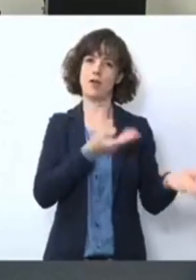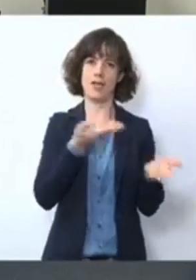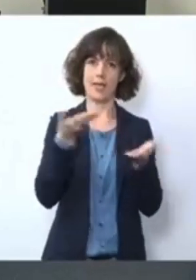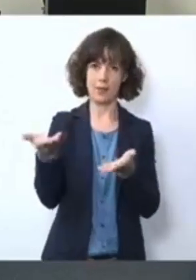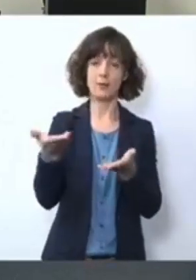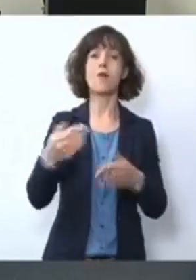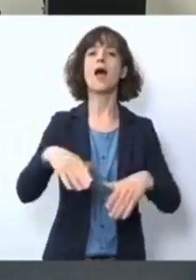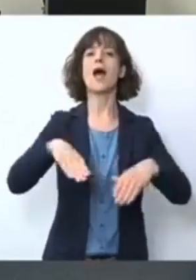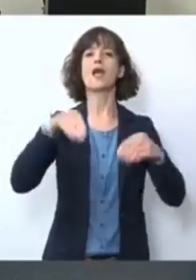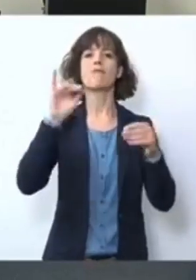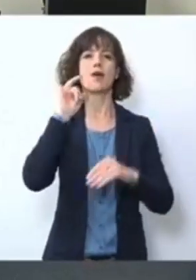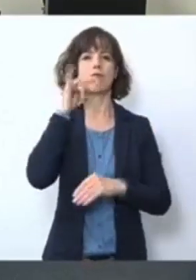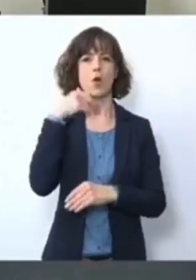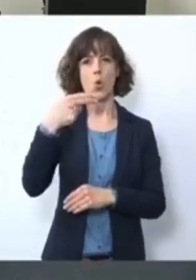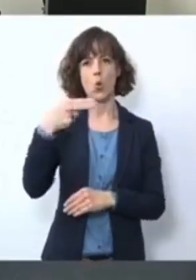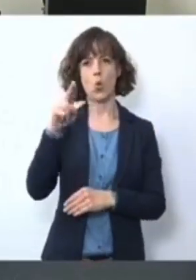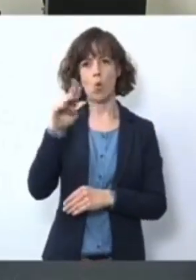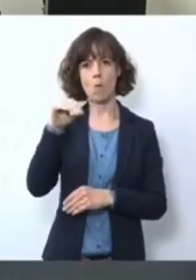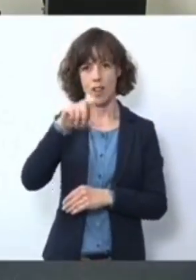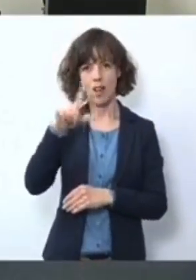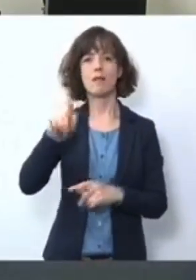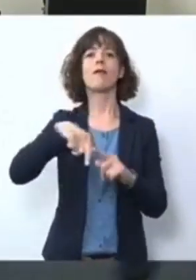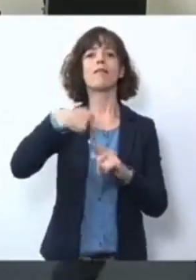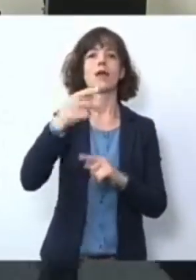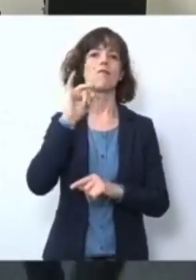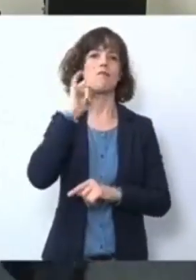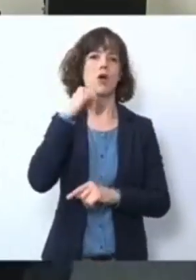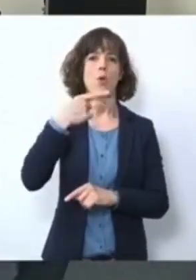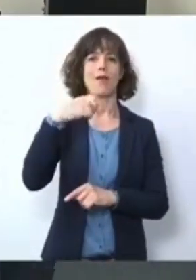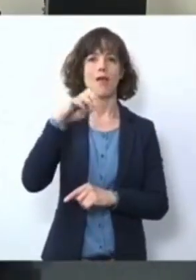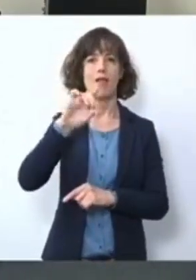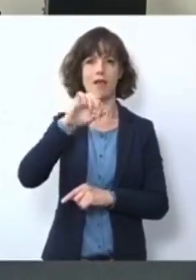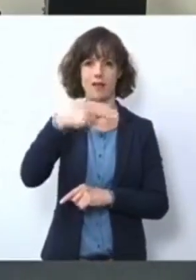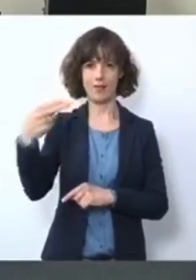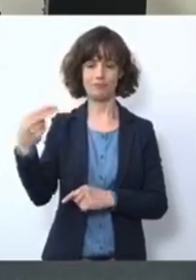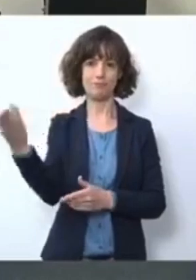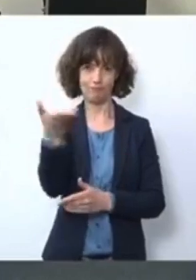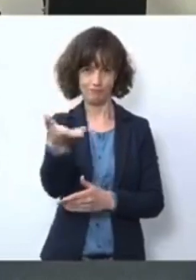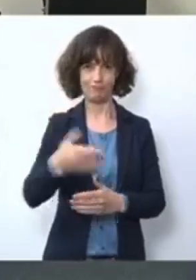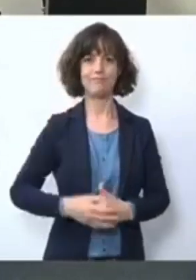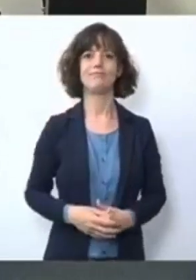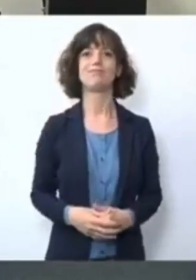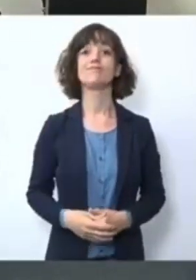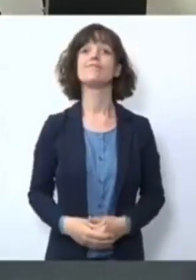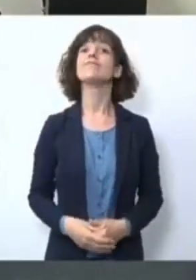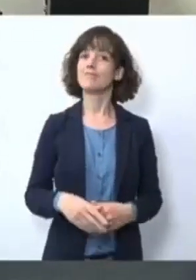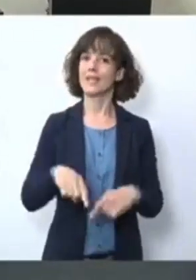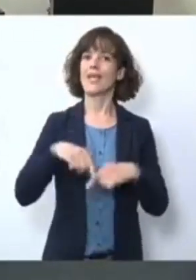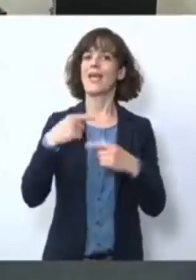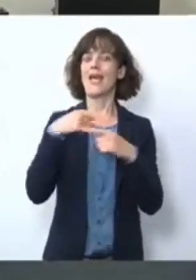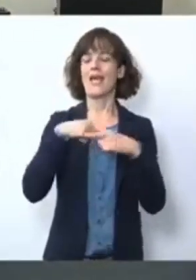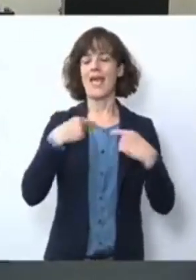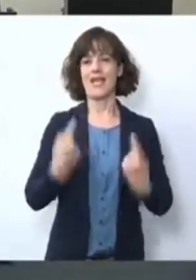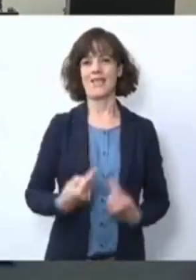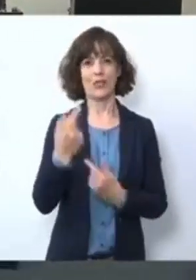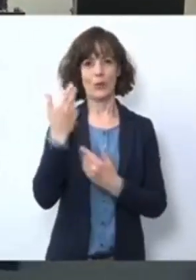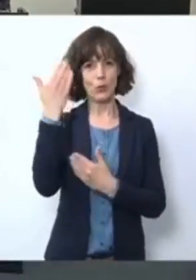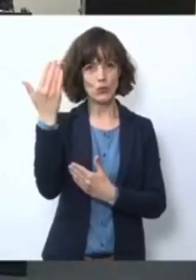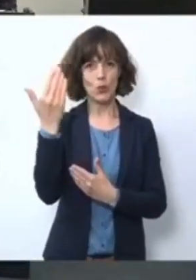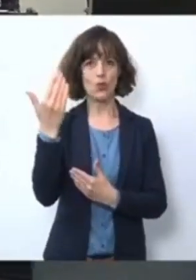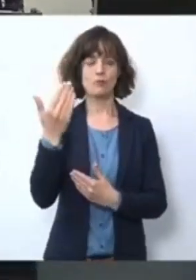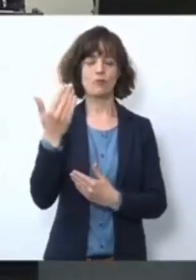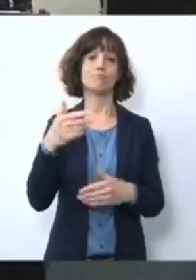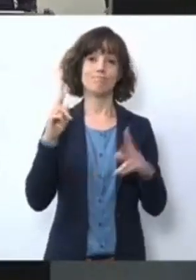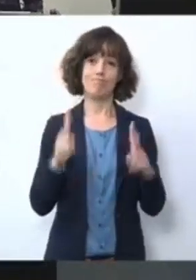Statement von Frau Huml und im Anschluss das Statement von Frau Gerlach. Bitteschön, Frau Huml. Auch ein herzliches Grüß Gott von mir. Ich freue mich, dass wir